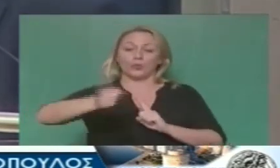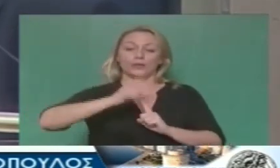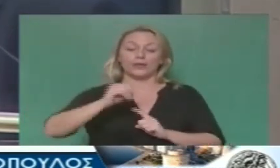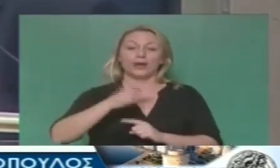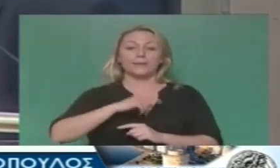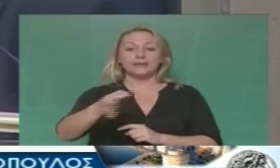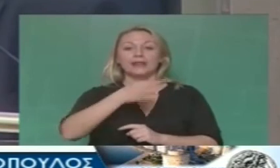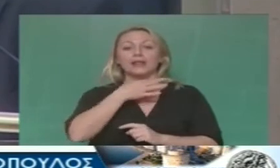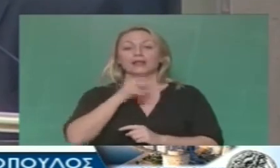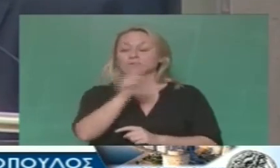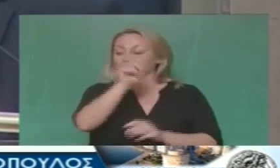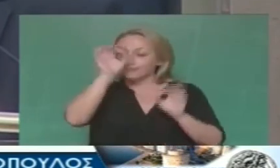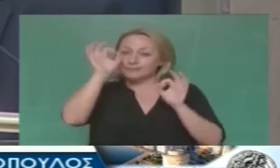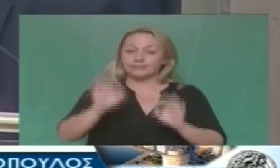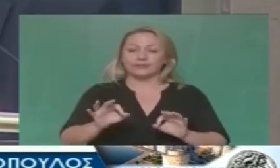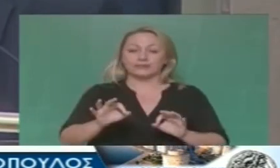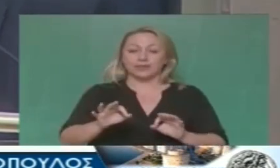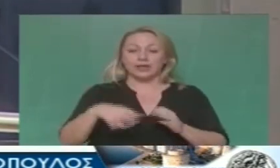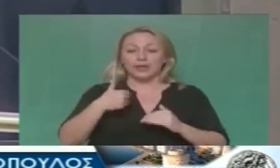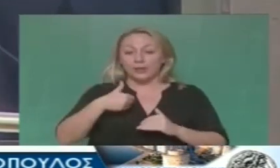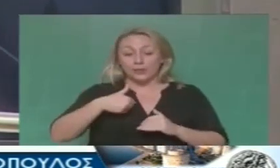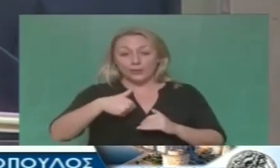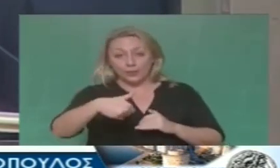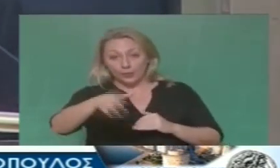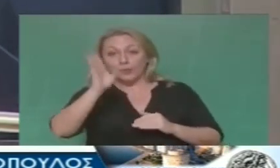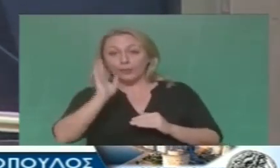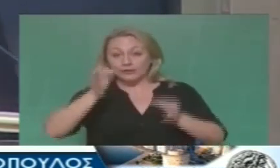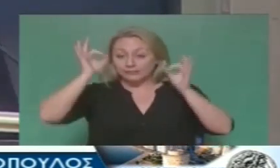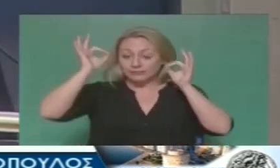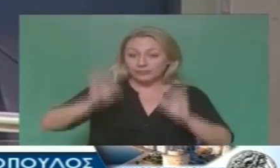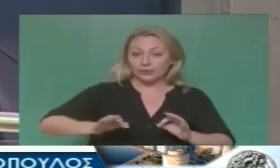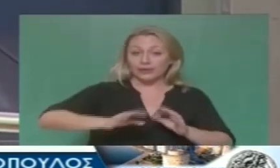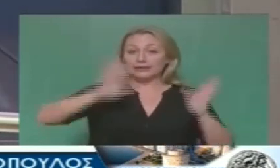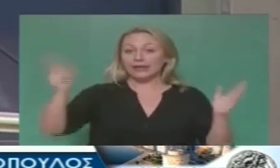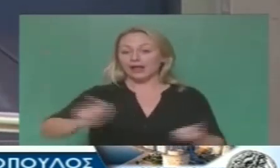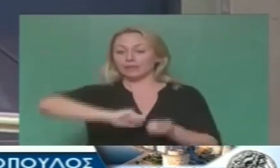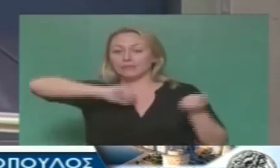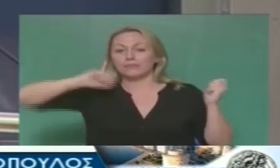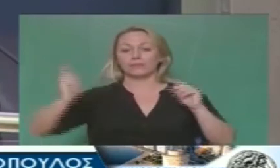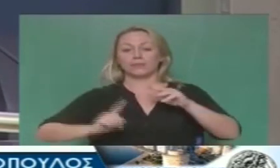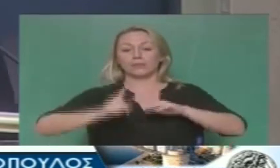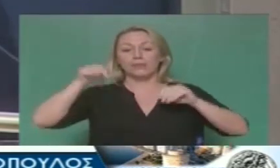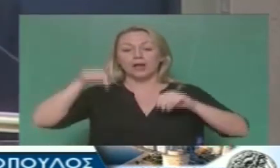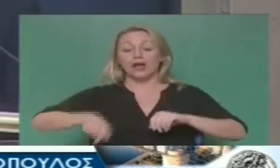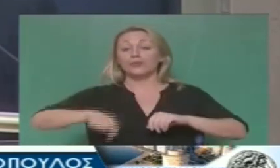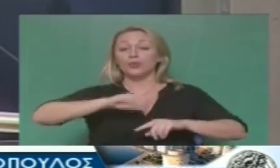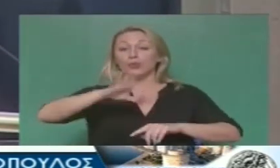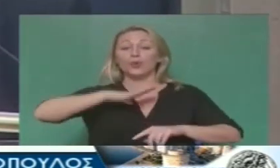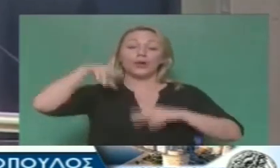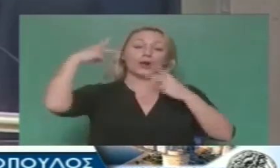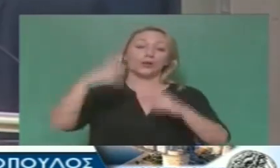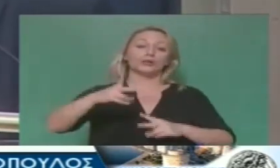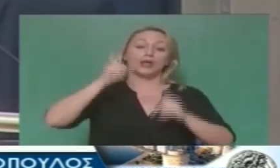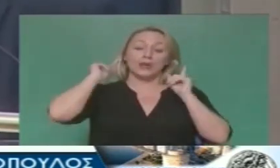άμεση και ζωτική. Το πότε θα το κάνεις εσύ πράξη και με ποιες ειδοσπαστικές αλλαγές αυτό είναι στο χέρι του λαού μας